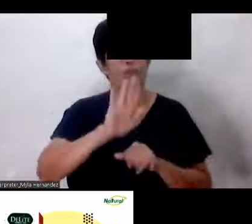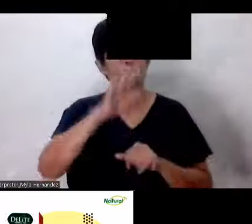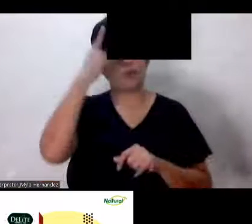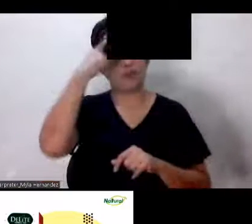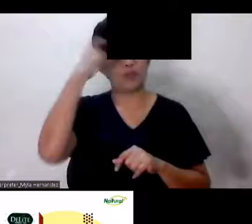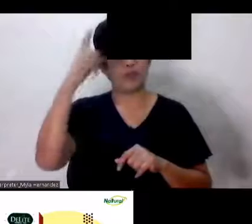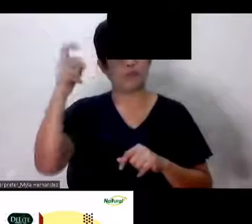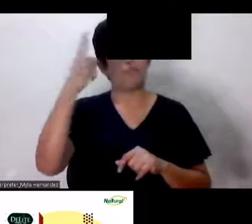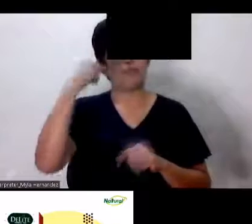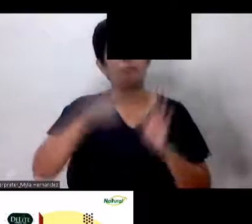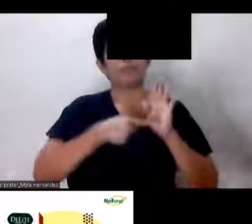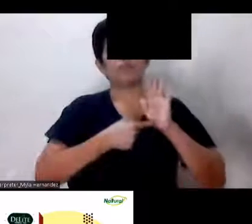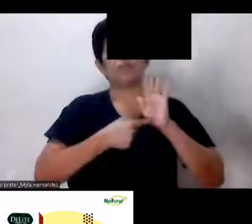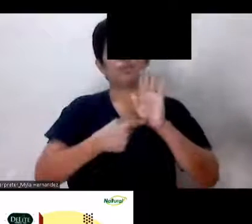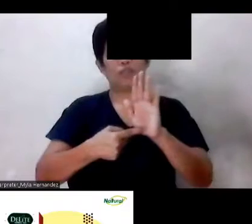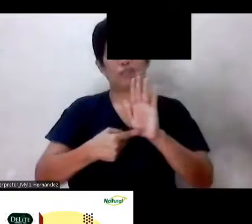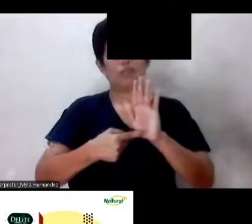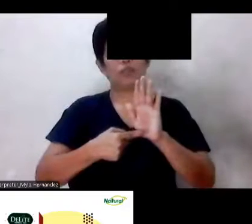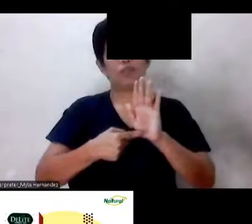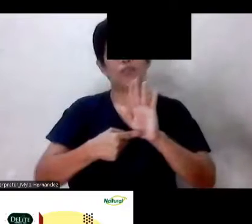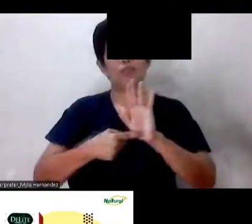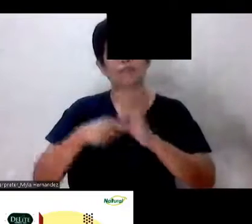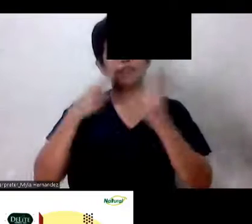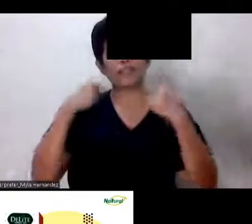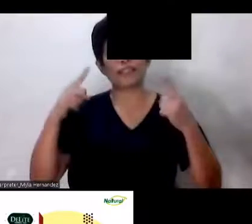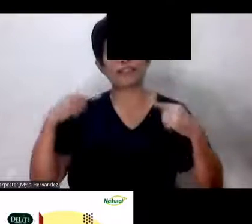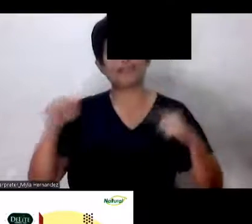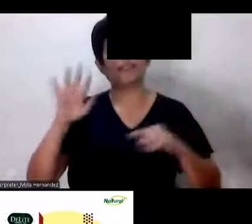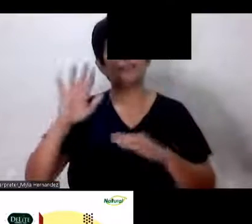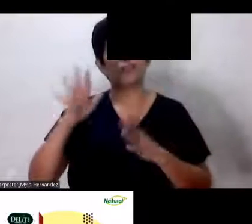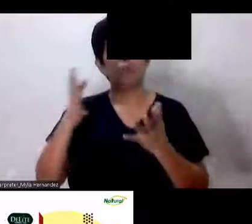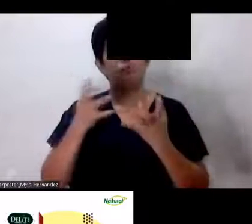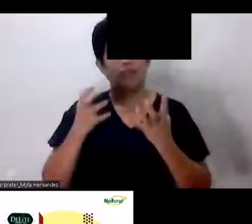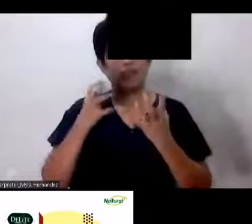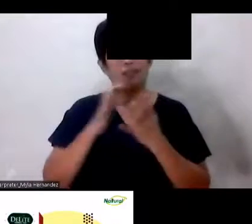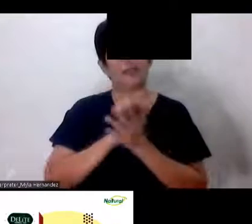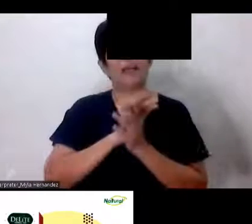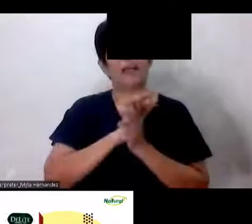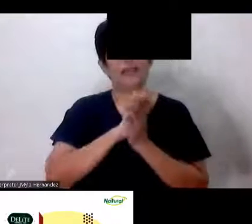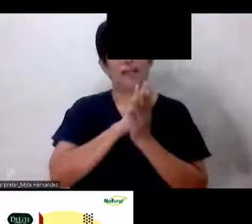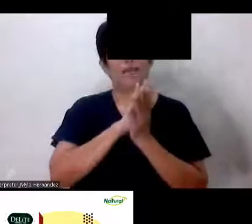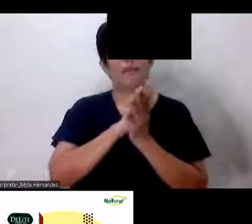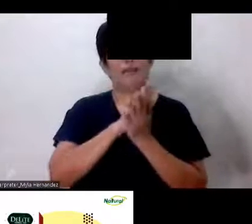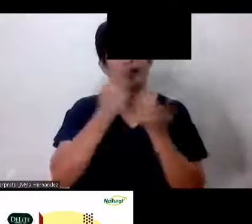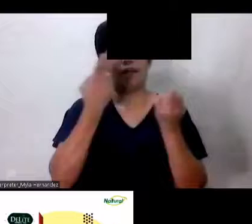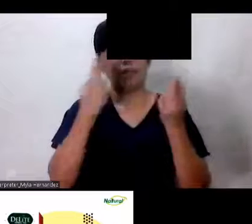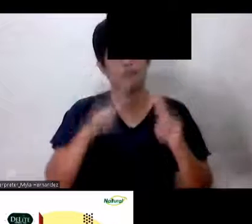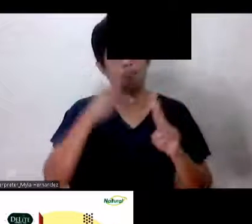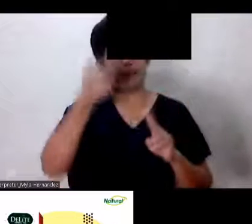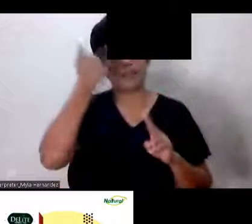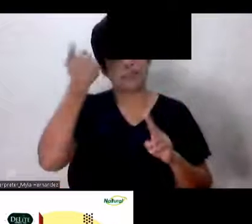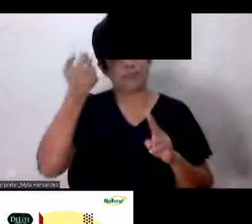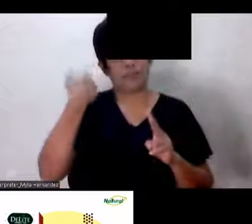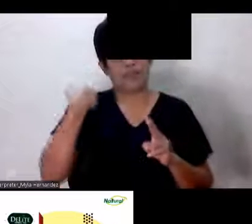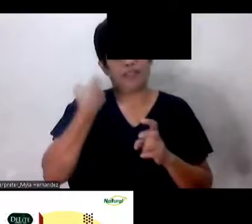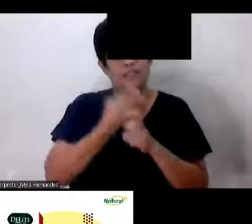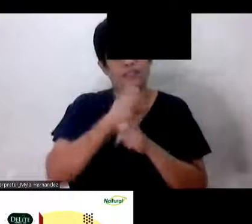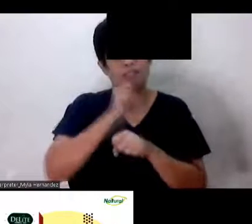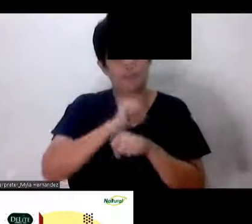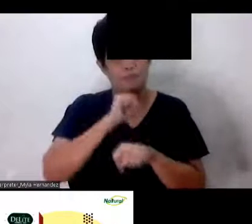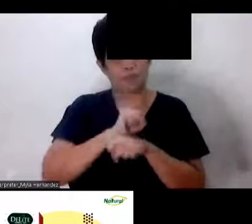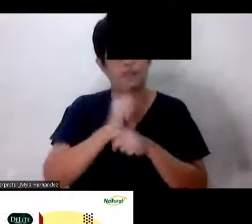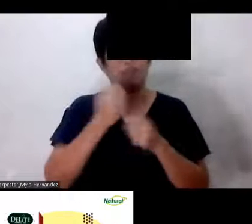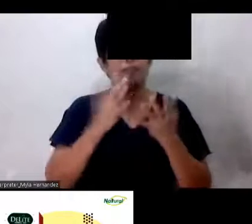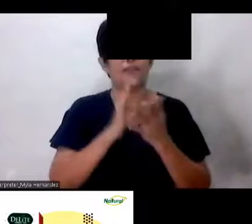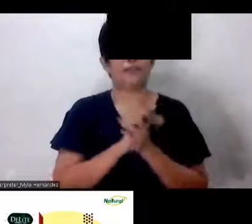ipakita po natin sa kanila Yung katuparan ng mga inaasam-asam nila Ay mangyayari po Dahil sa ating pong pagsisikap Sa ating pong pagsisikhay